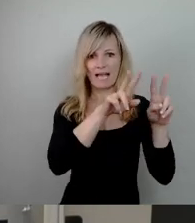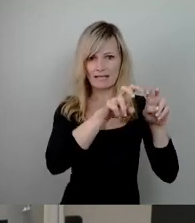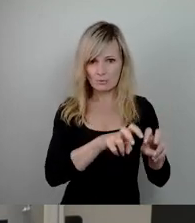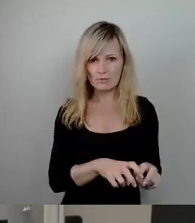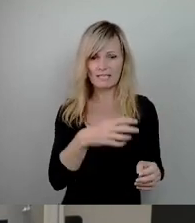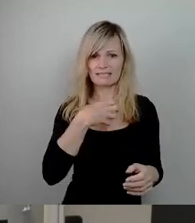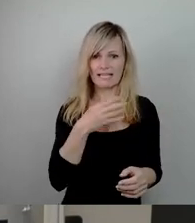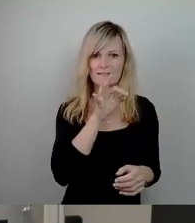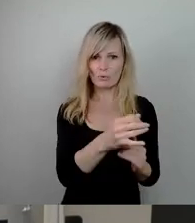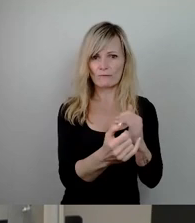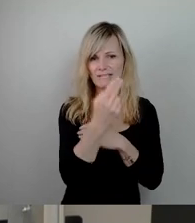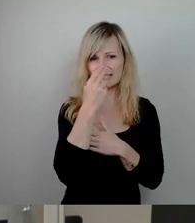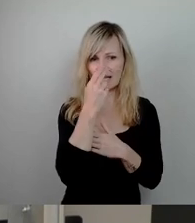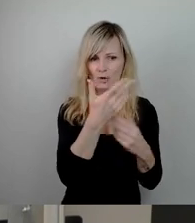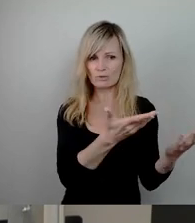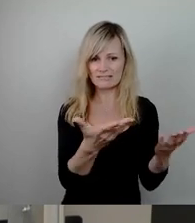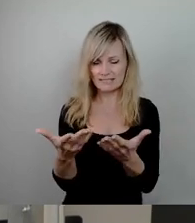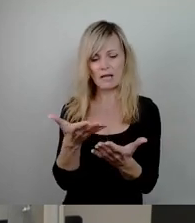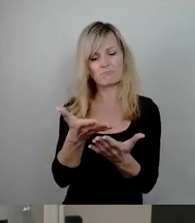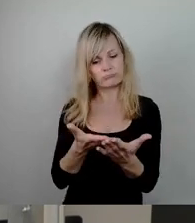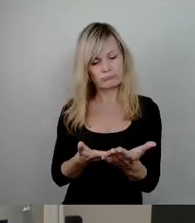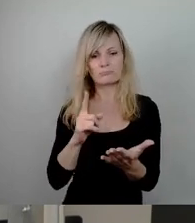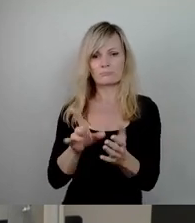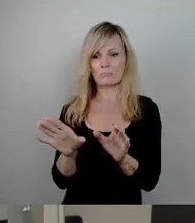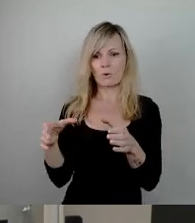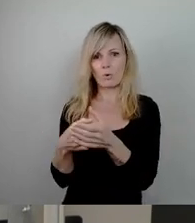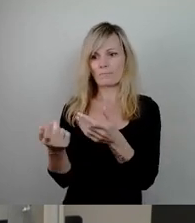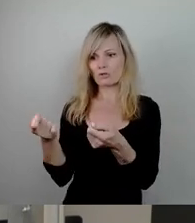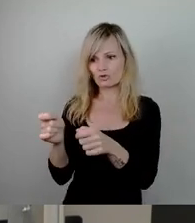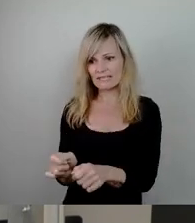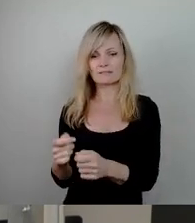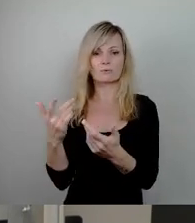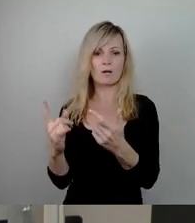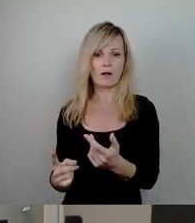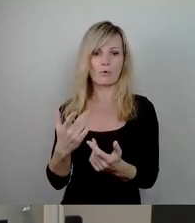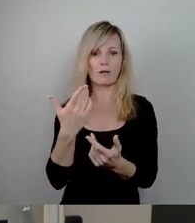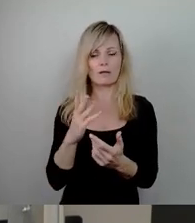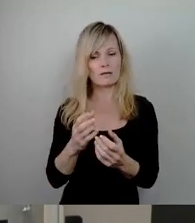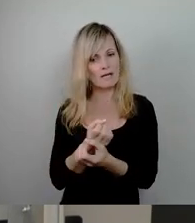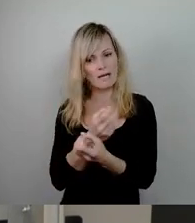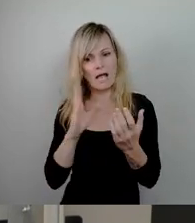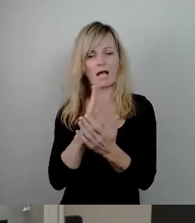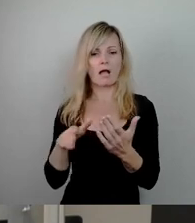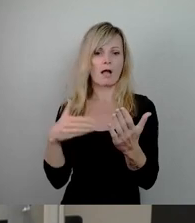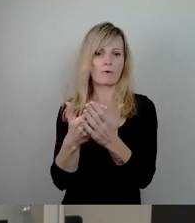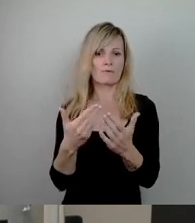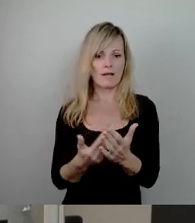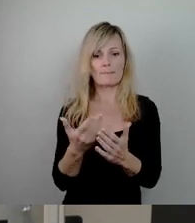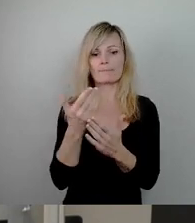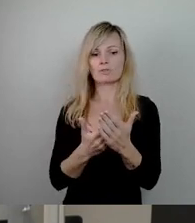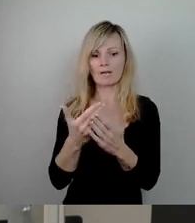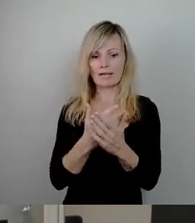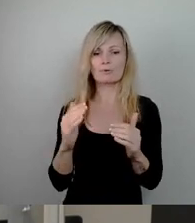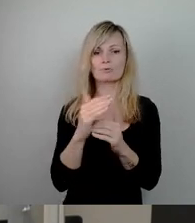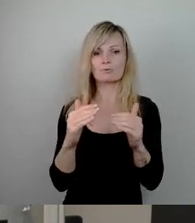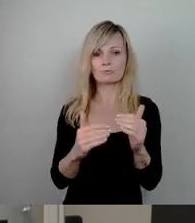unter anderem auch mit den Schließungen von Clubs, aber auch dann eine klare Aufgabenbeschreibung und Struktur eines Dreiklangs